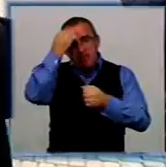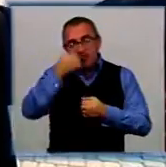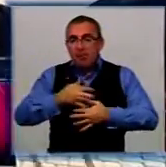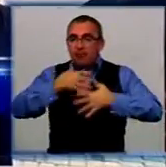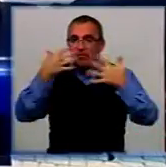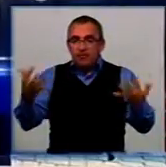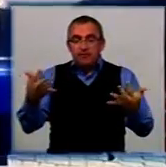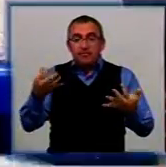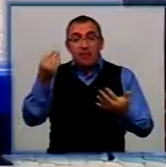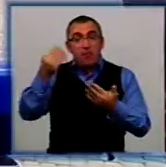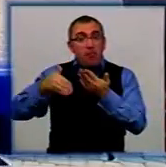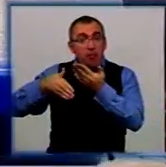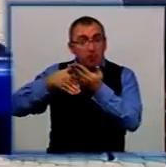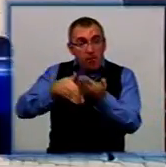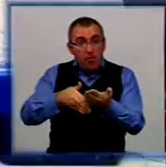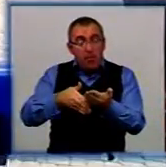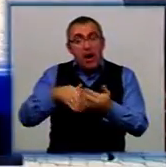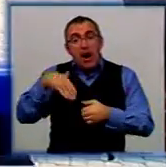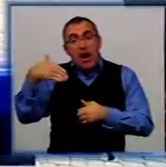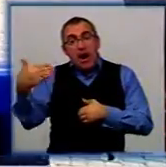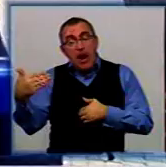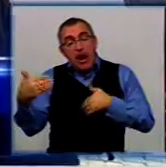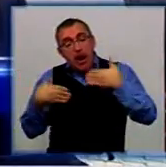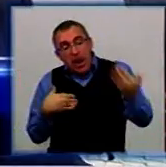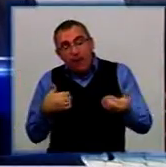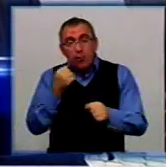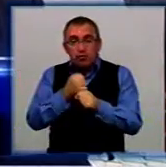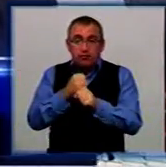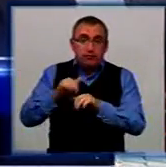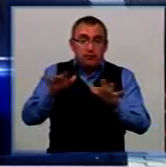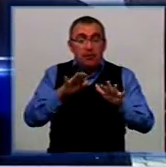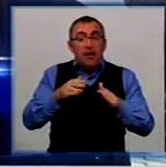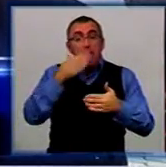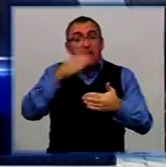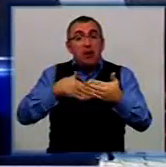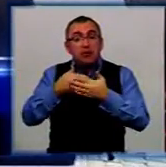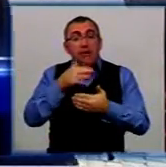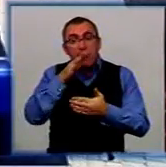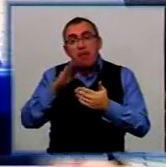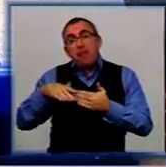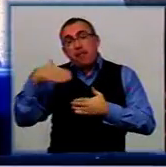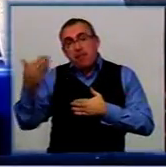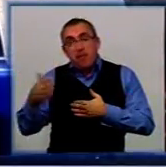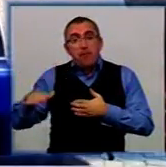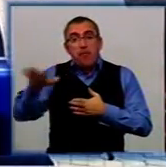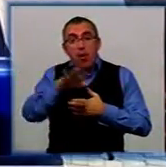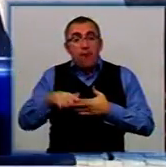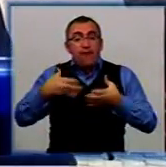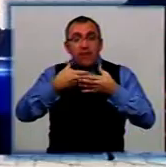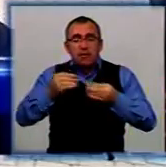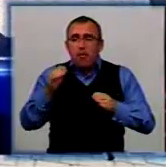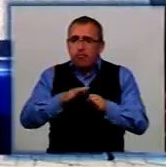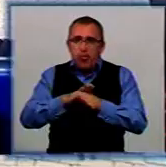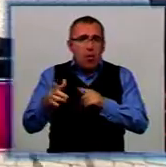Сьогодні ми зі спонсорівської деньги про леву сторону делаємо, і в ближайше час приступимо до правої сторони. Площадь до весни буде полностью